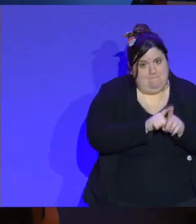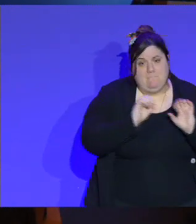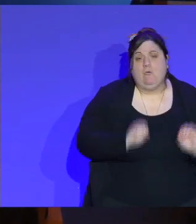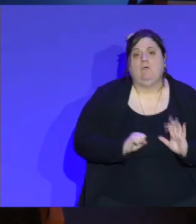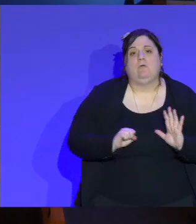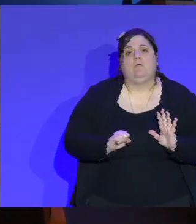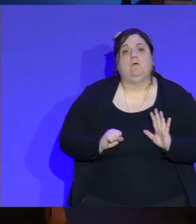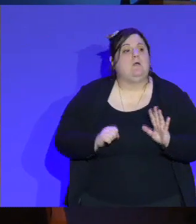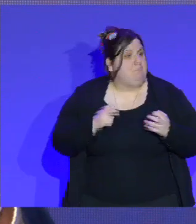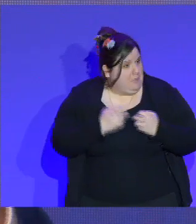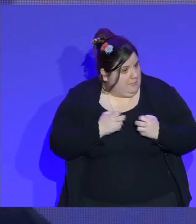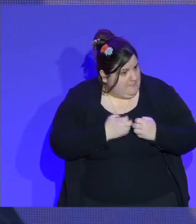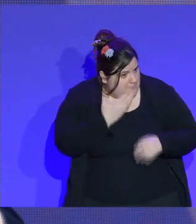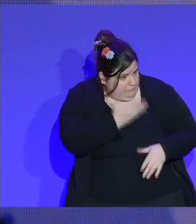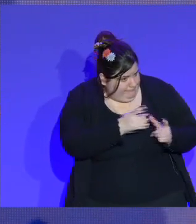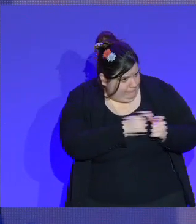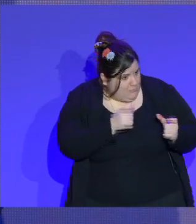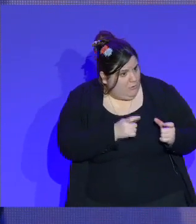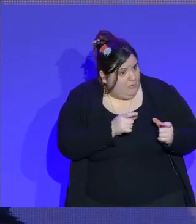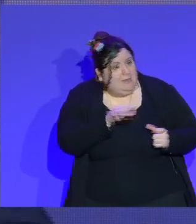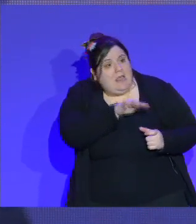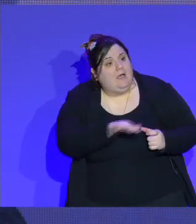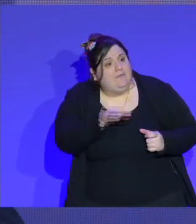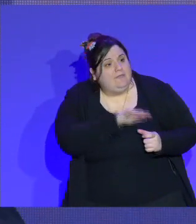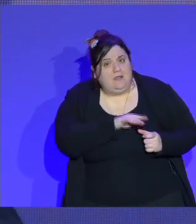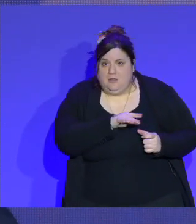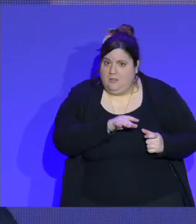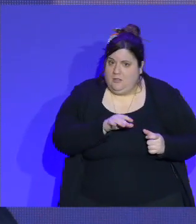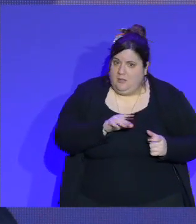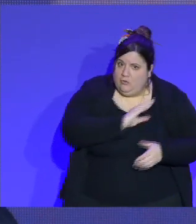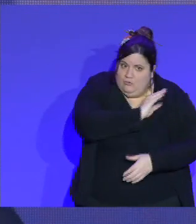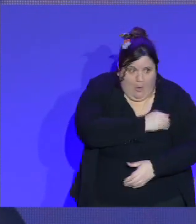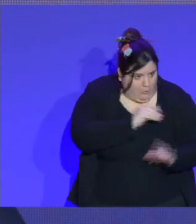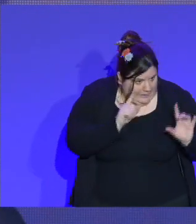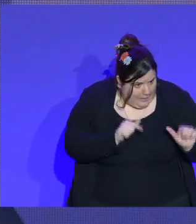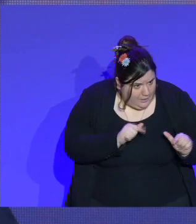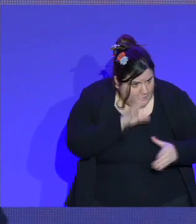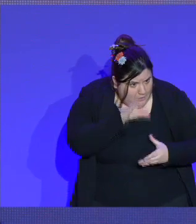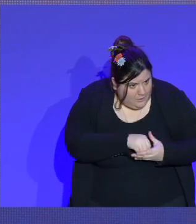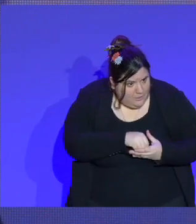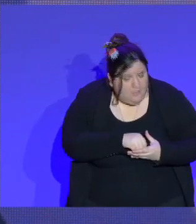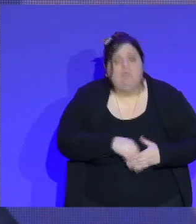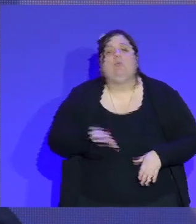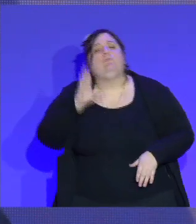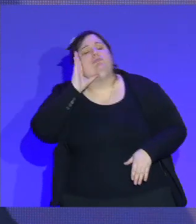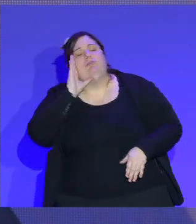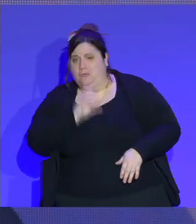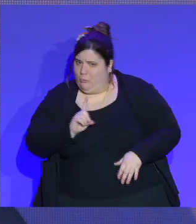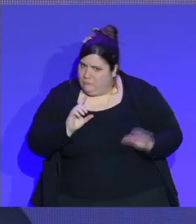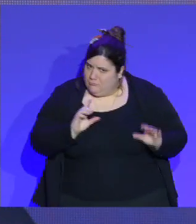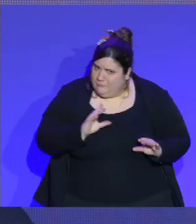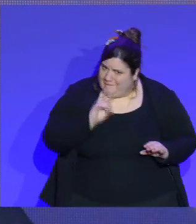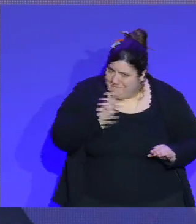équipez en équipement sportif, pas pour faire la sieste, pour faire du sport, ce n pas pareil. vous mettez